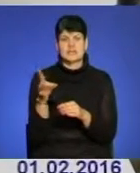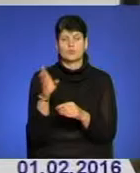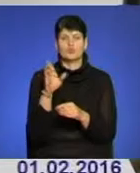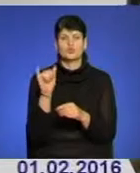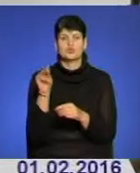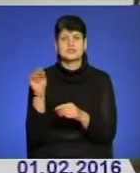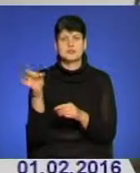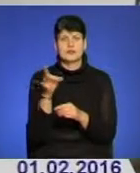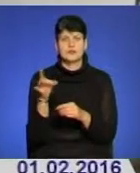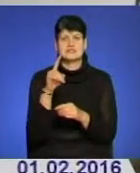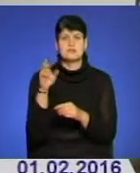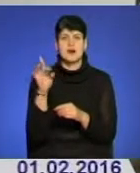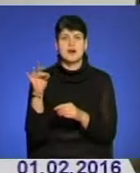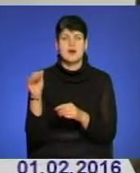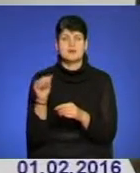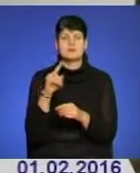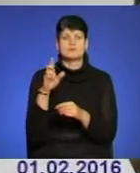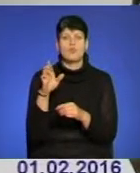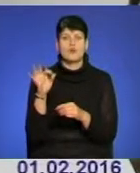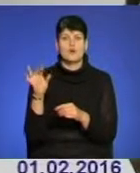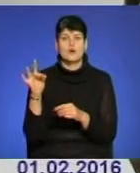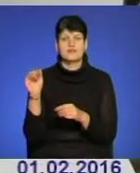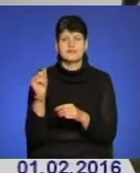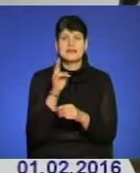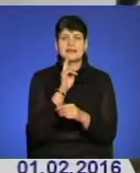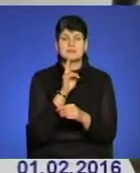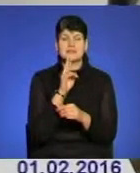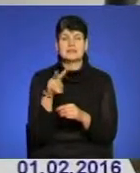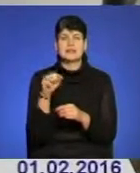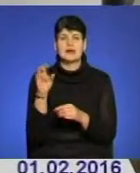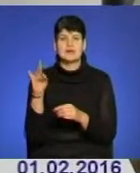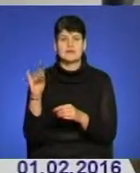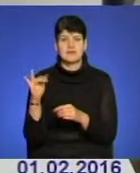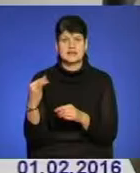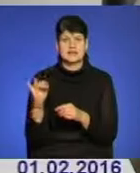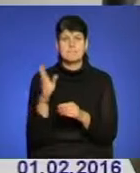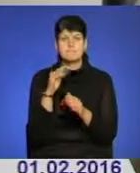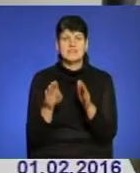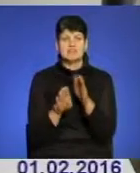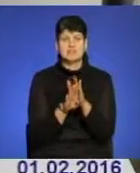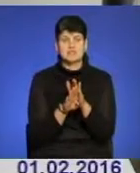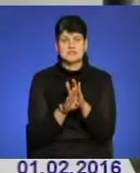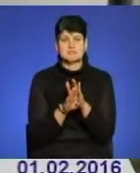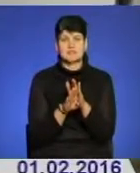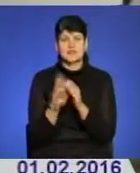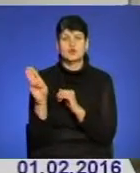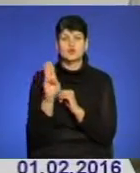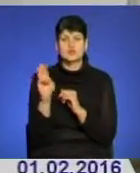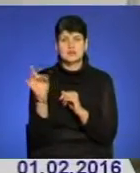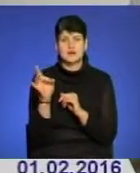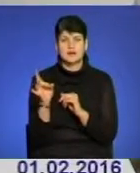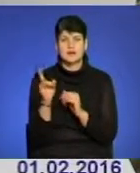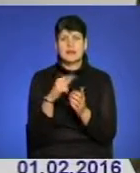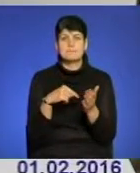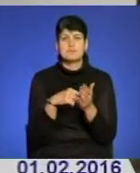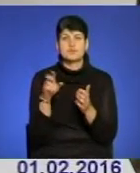Бучицький район, Збаражський, Зборівський, Кременецький, Лановецький, Підволочиський, Шумський район,